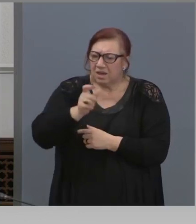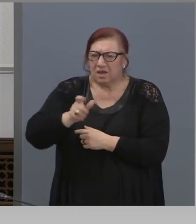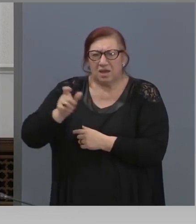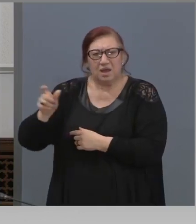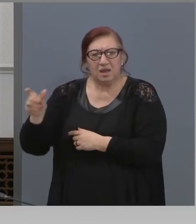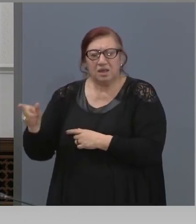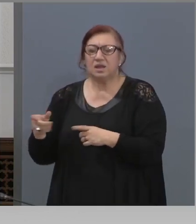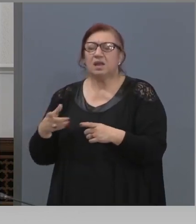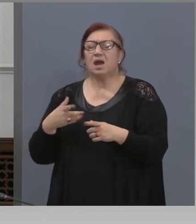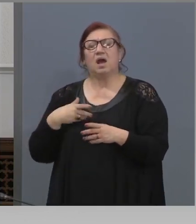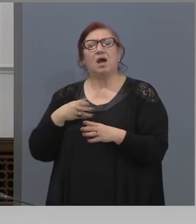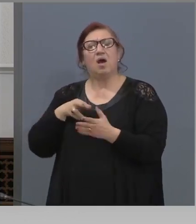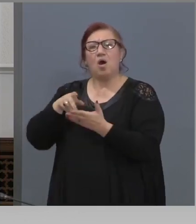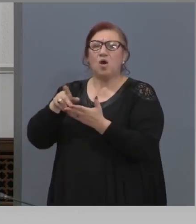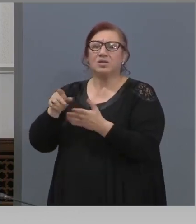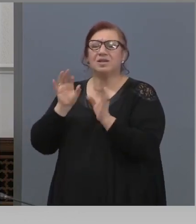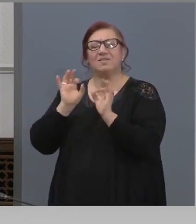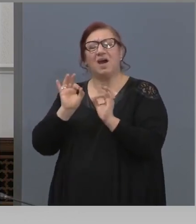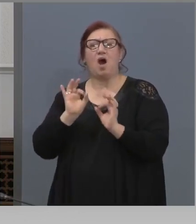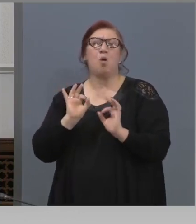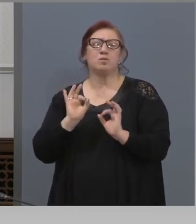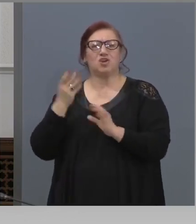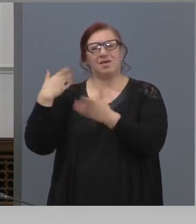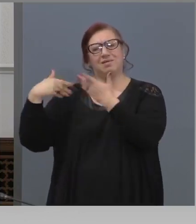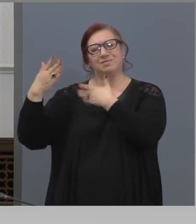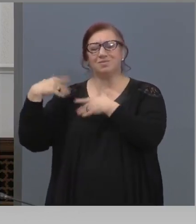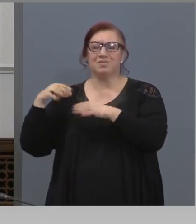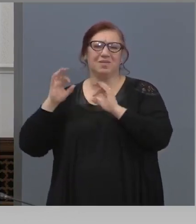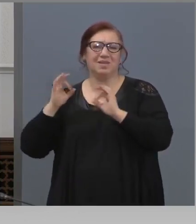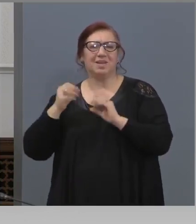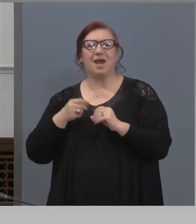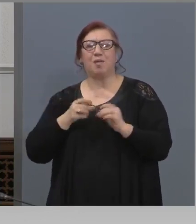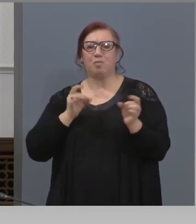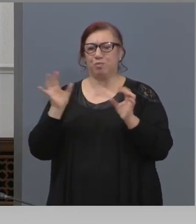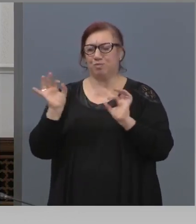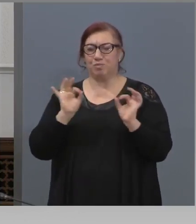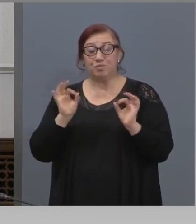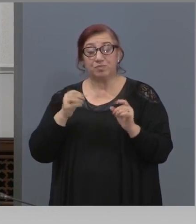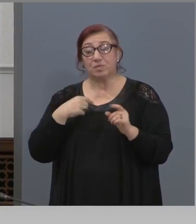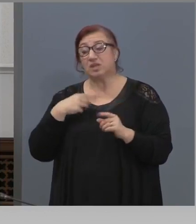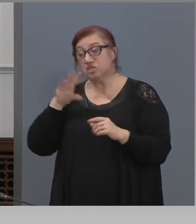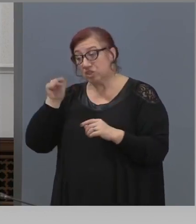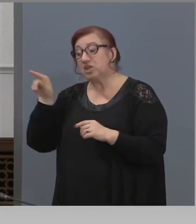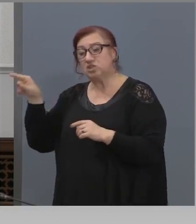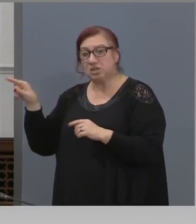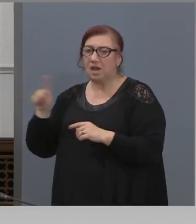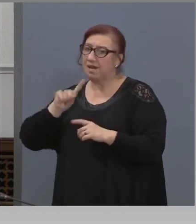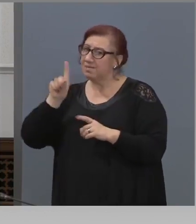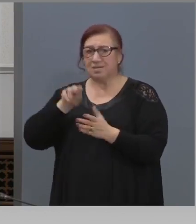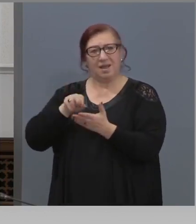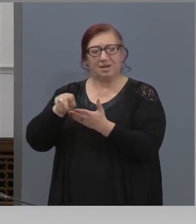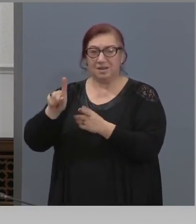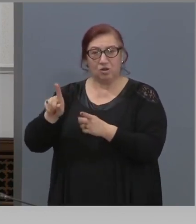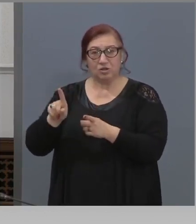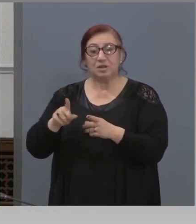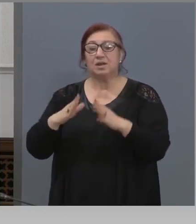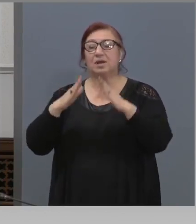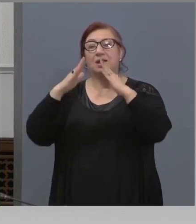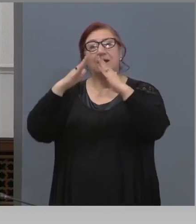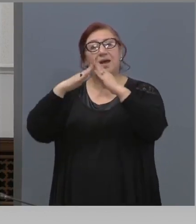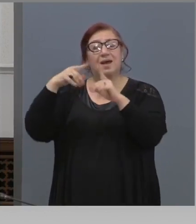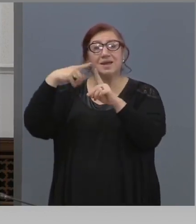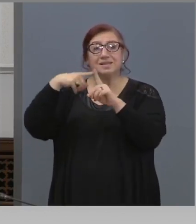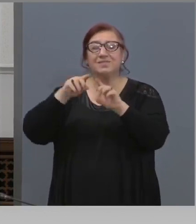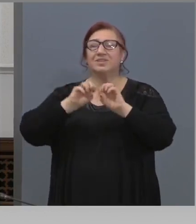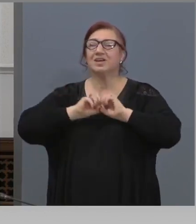е така, отиват заради традицията, тях могат да ги призова да не отиват. Църквите ще